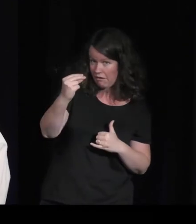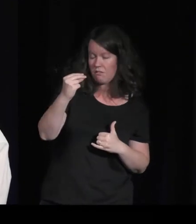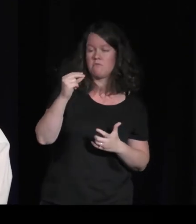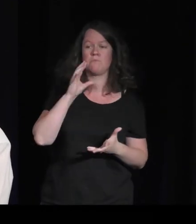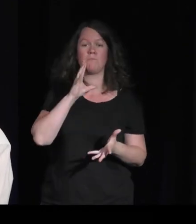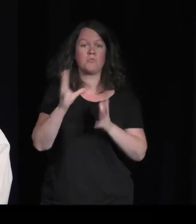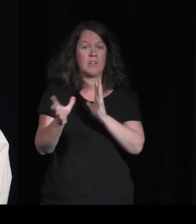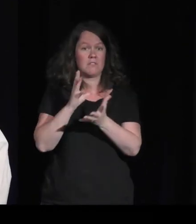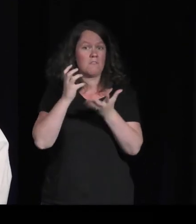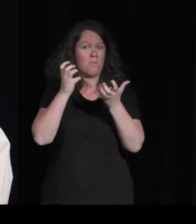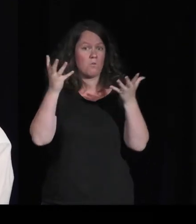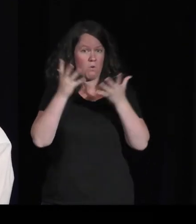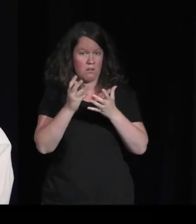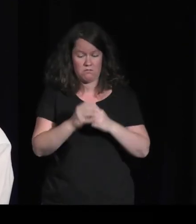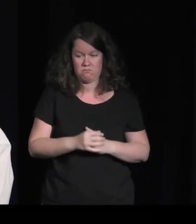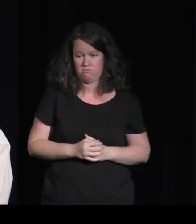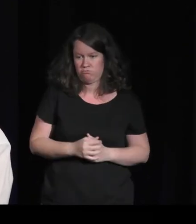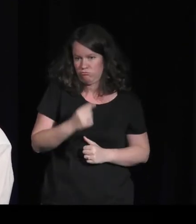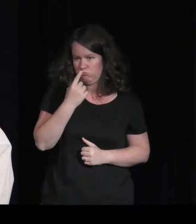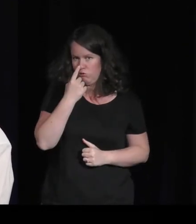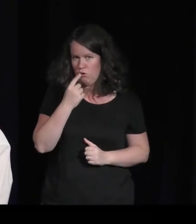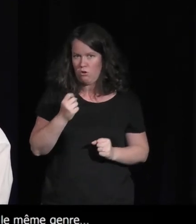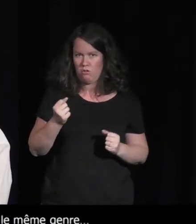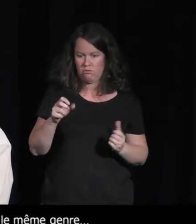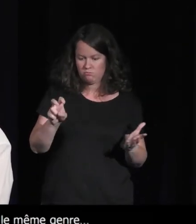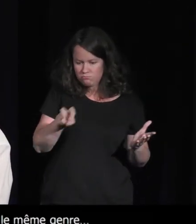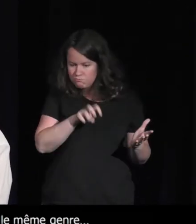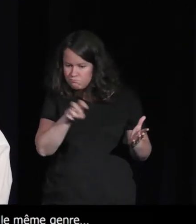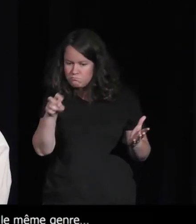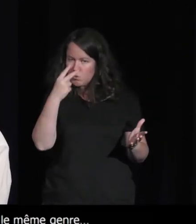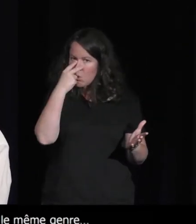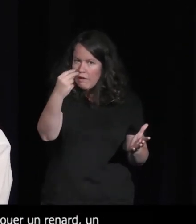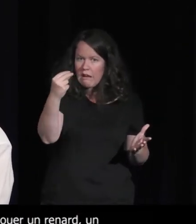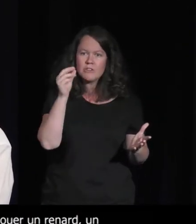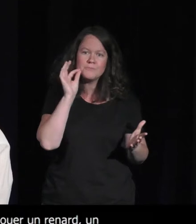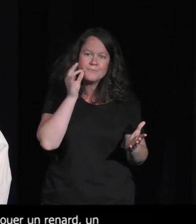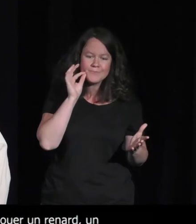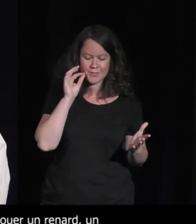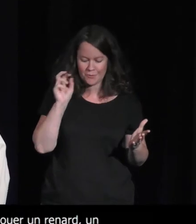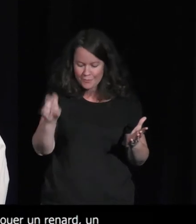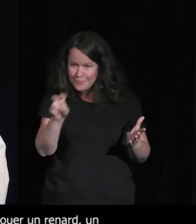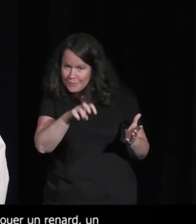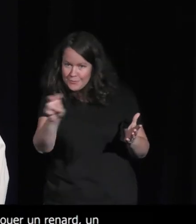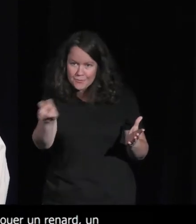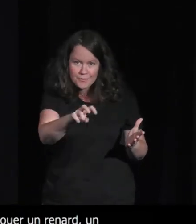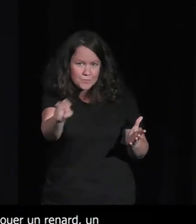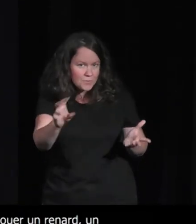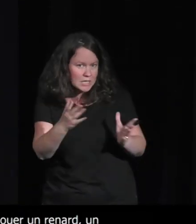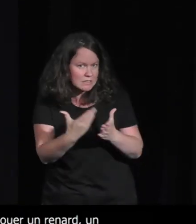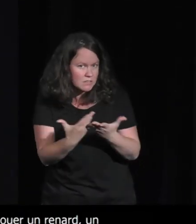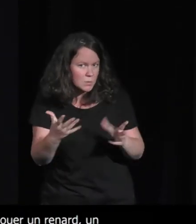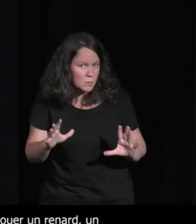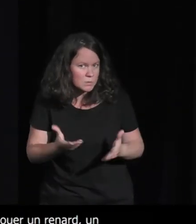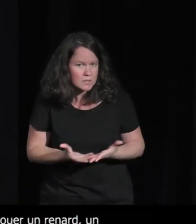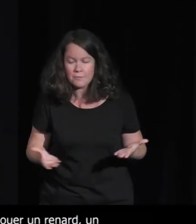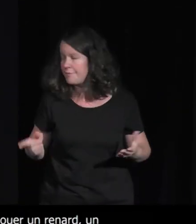le fait de vouloir animer jouer comme ça un renard un animal mignon un animal oui là-bas c